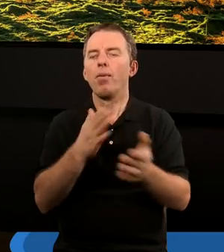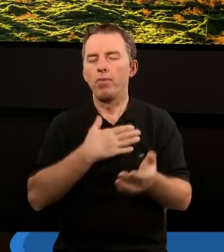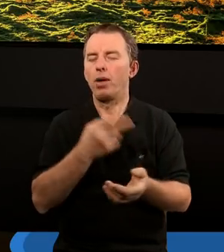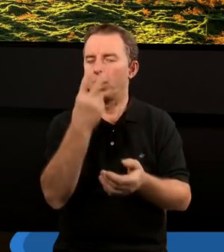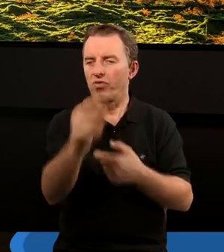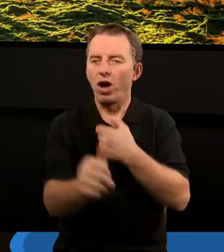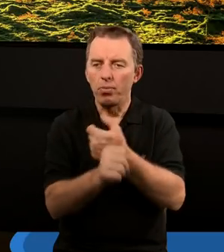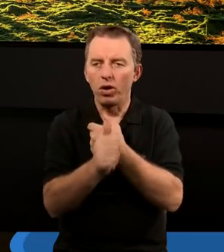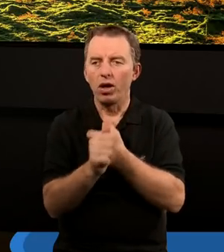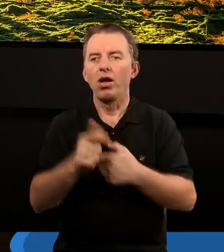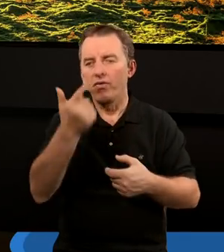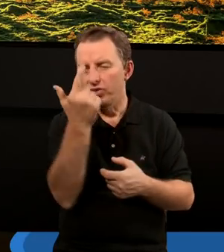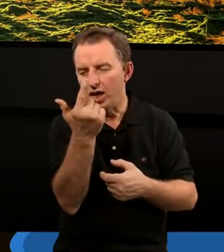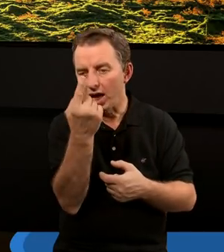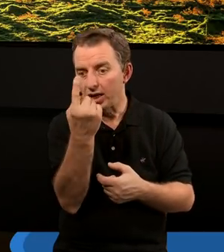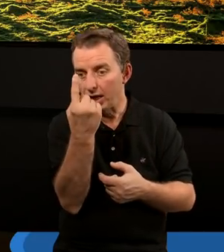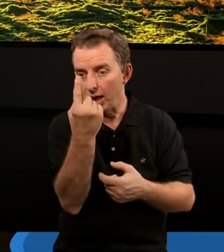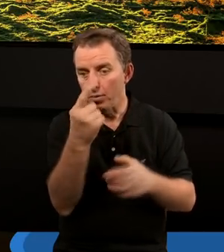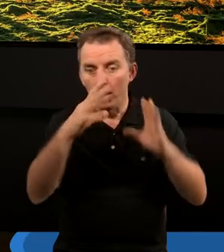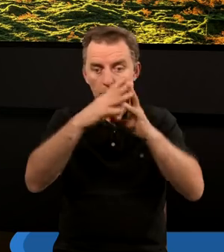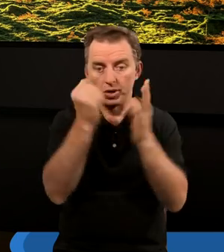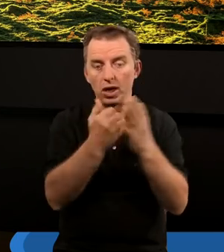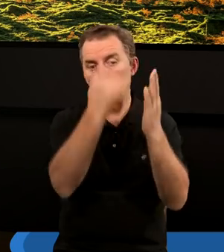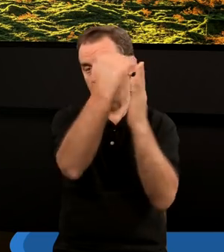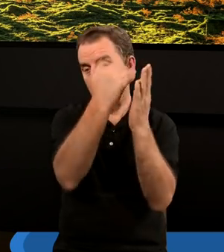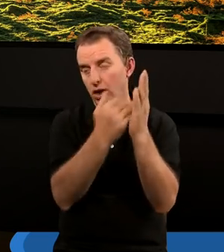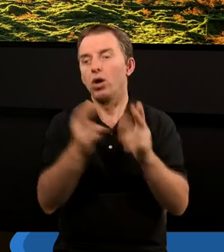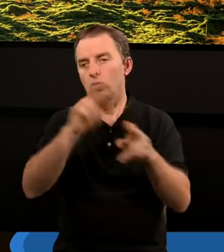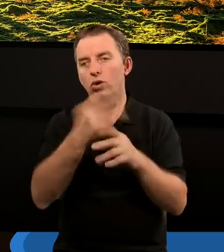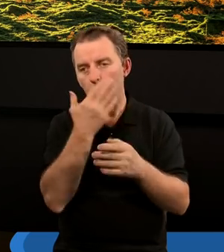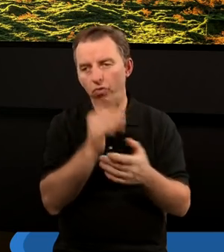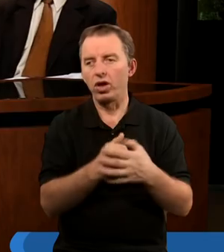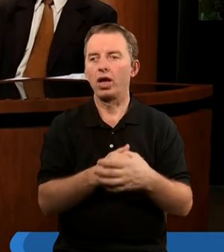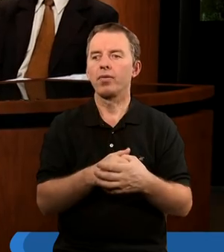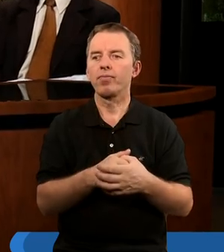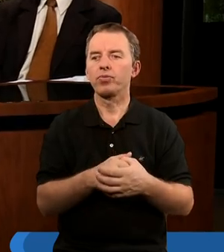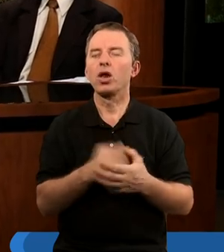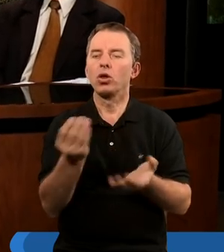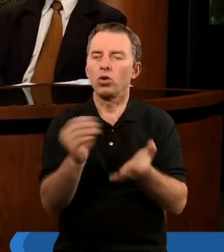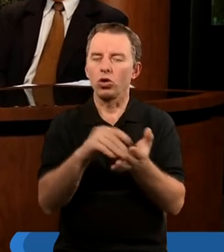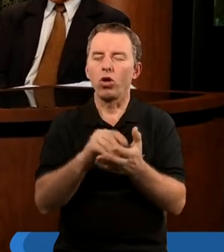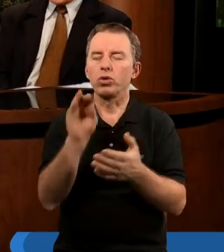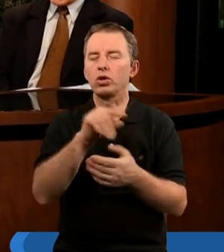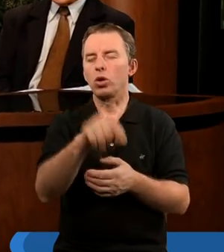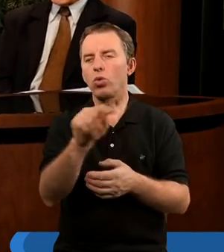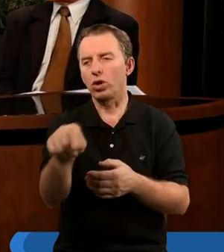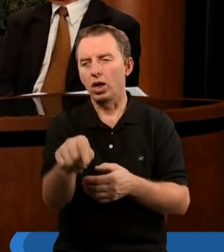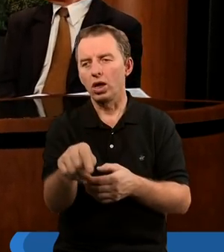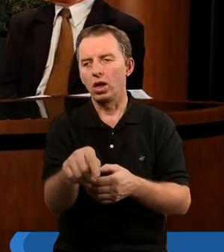dwa powody w jednym przykazaniu. Dokładnie te same, dla których całe niebo oddaje Bogu chwałę. To ja bym jeszcze tutaj